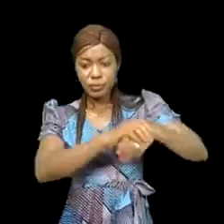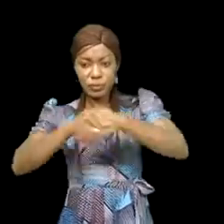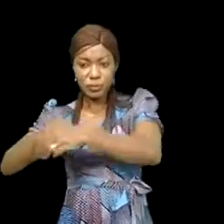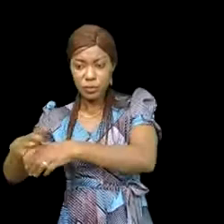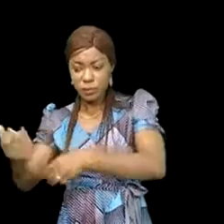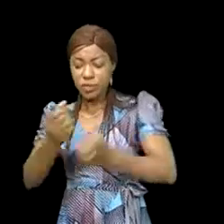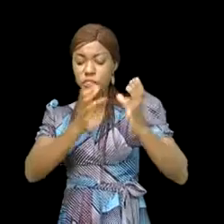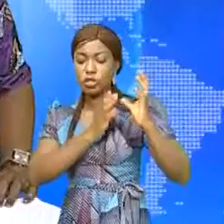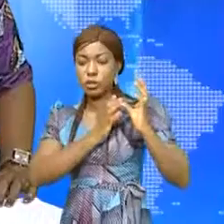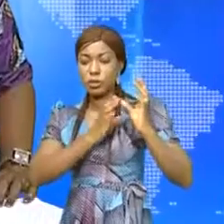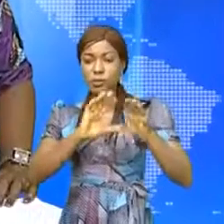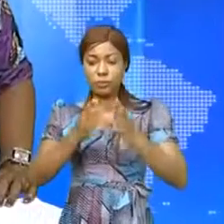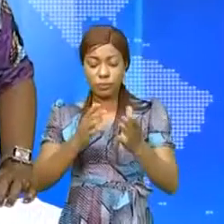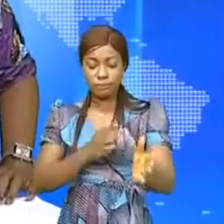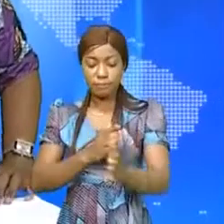en charge.